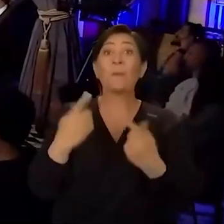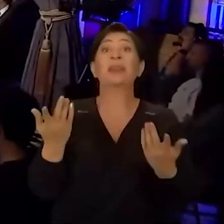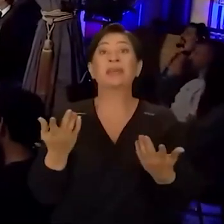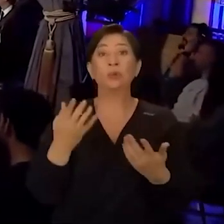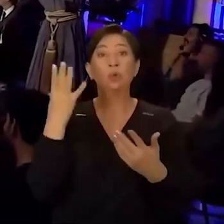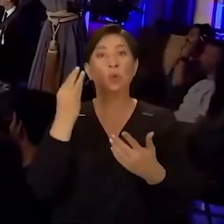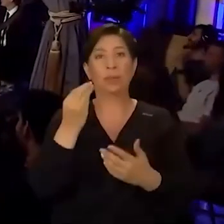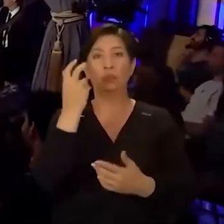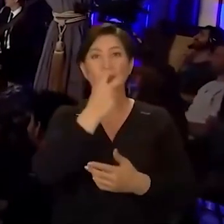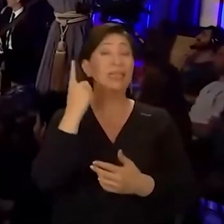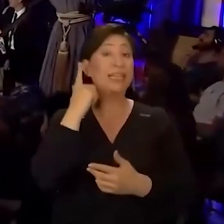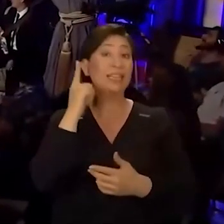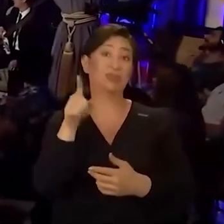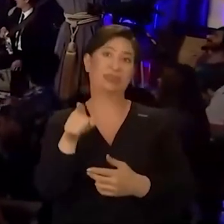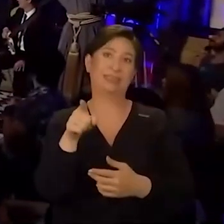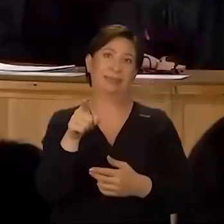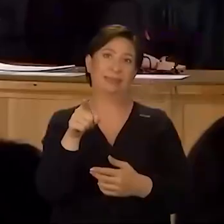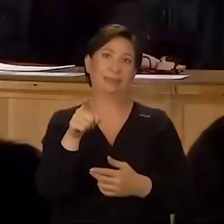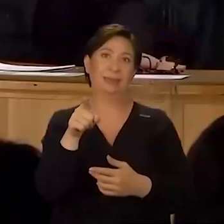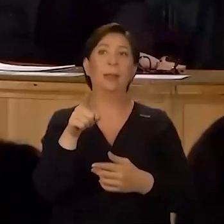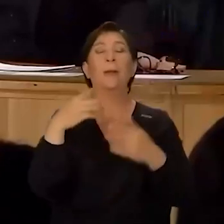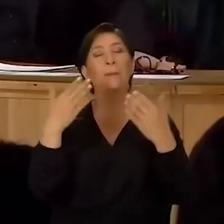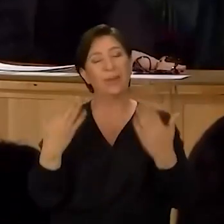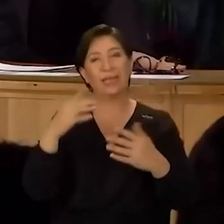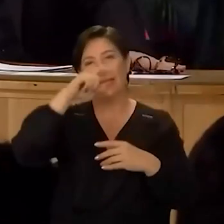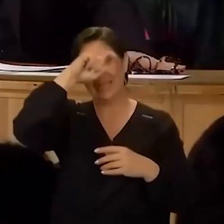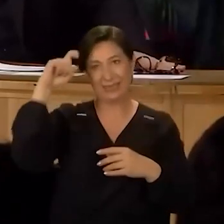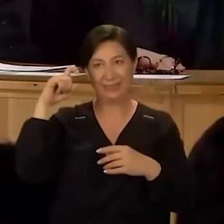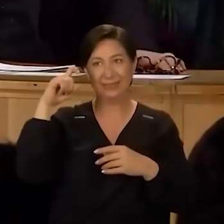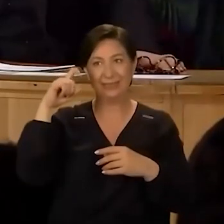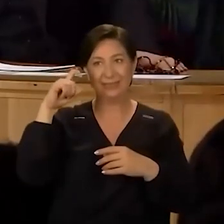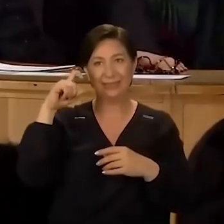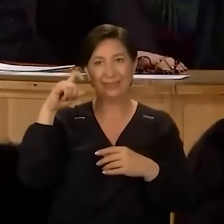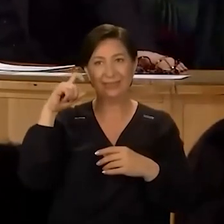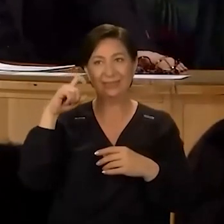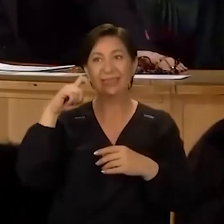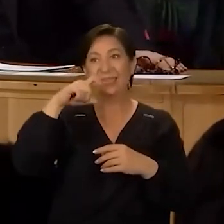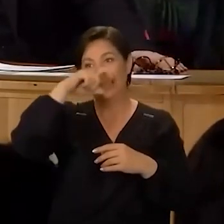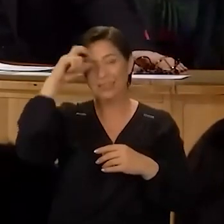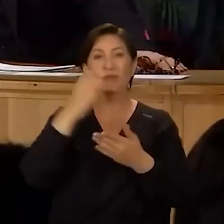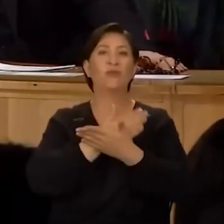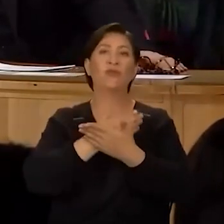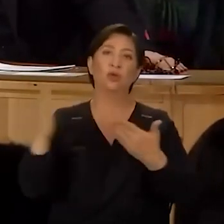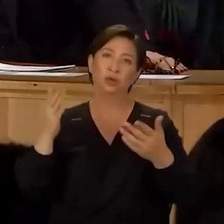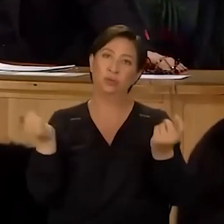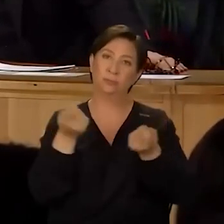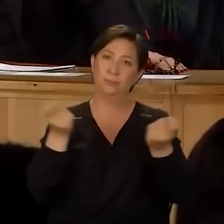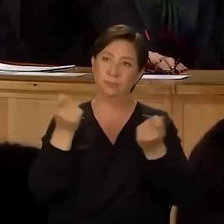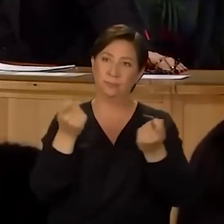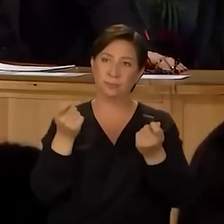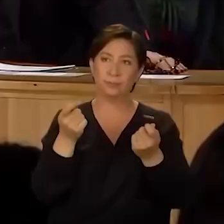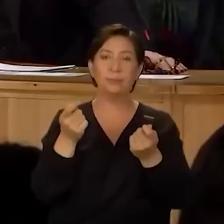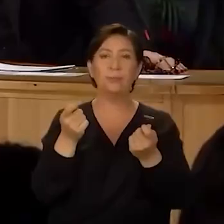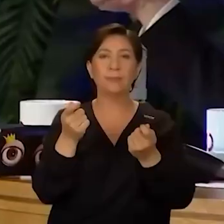bir müzik dinleyicisisin bu arada. Peki yazın… Yazın… Yazın full çalışıyoruz.